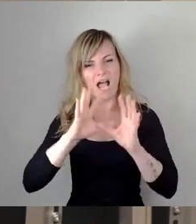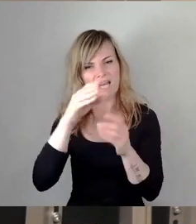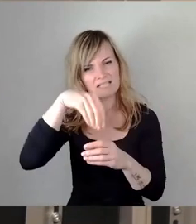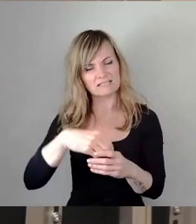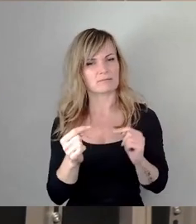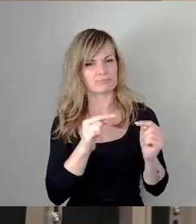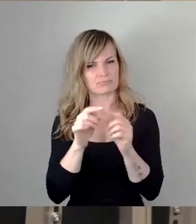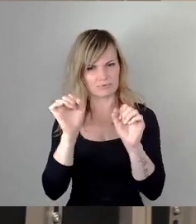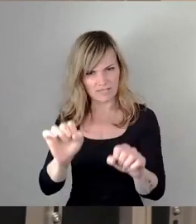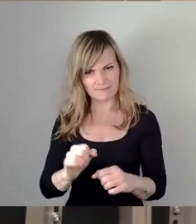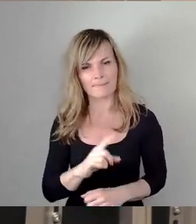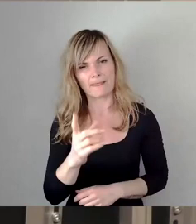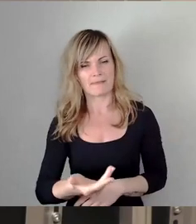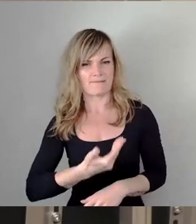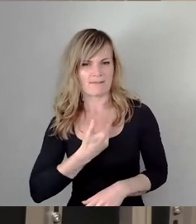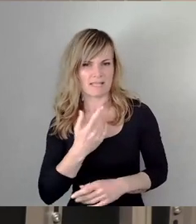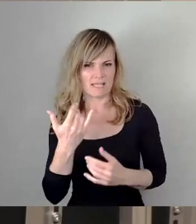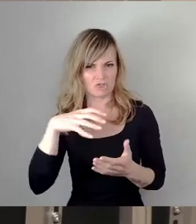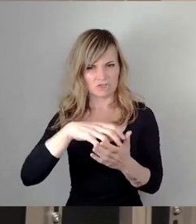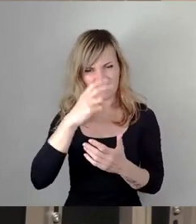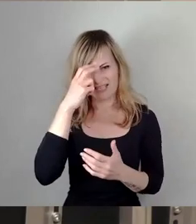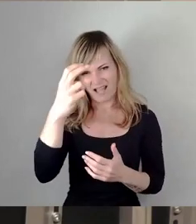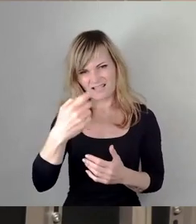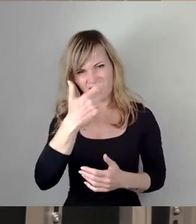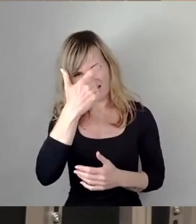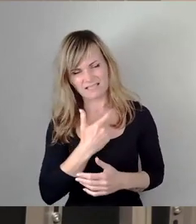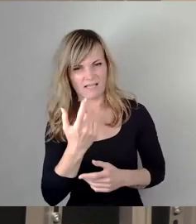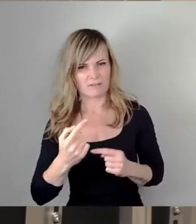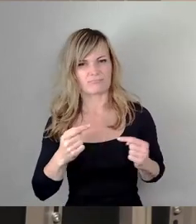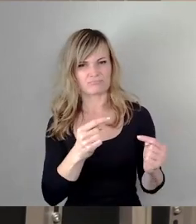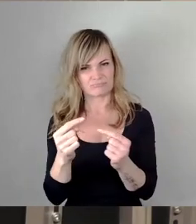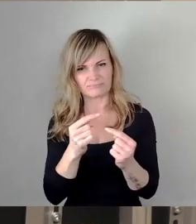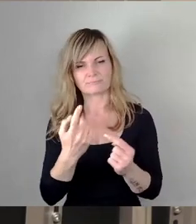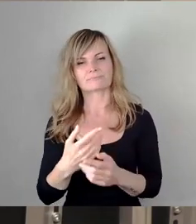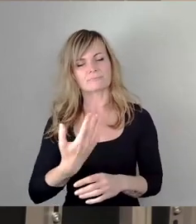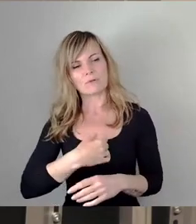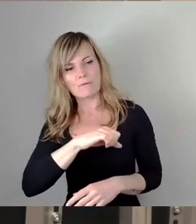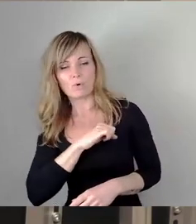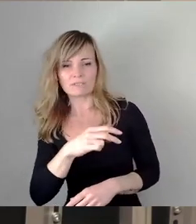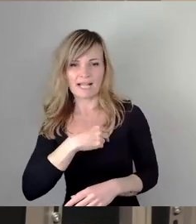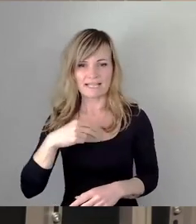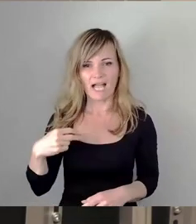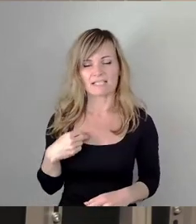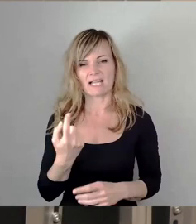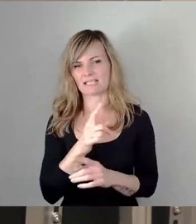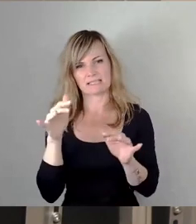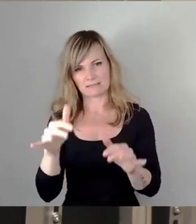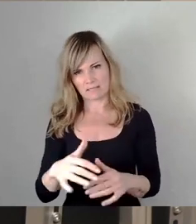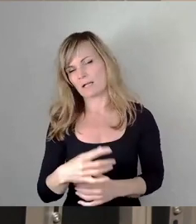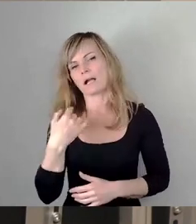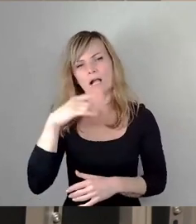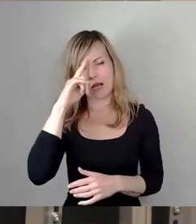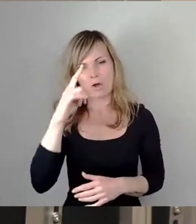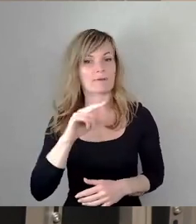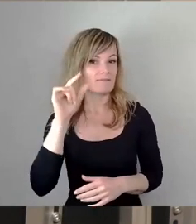können. Aber der Wille hier im Stadtrat darüber ernsthaft mal zu sprechen, über die Vor- und Nachteile, der war nicht da, obwohl, glaube ich, zu wenigen